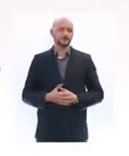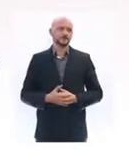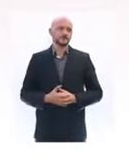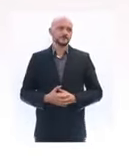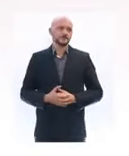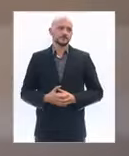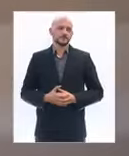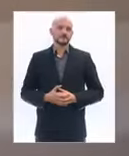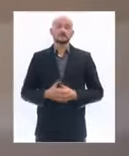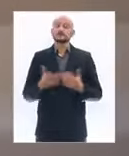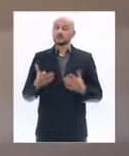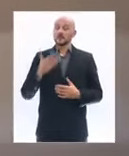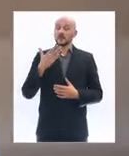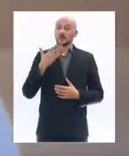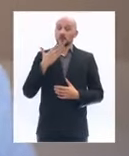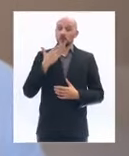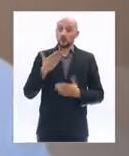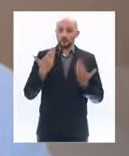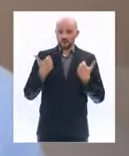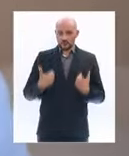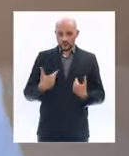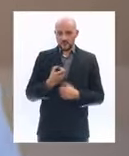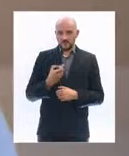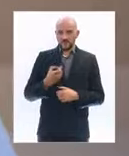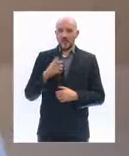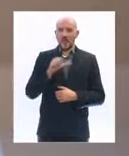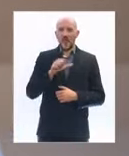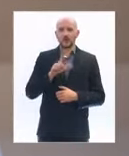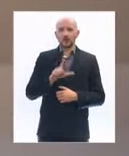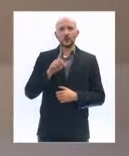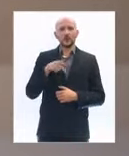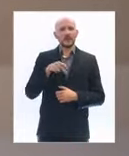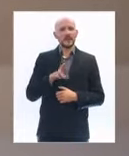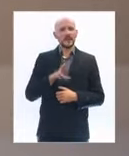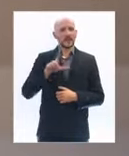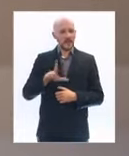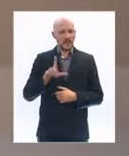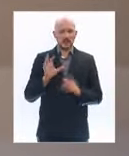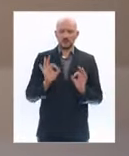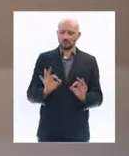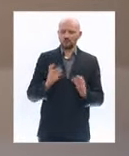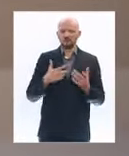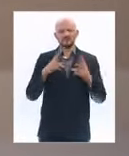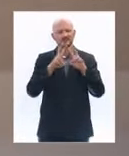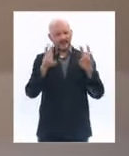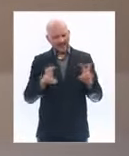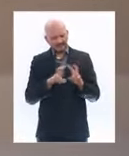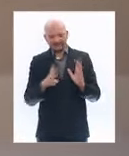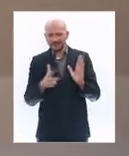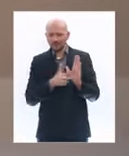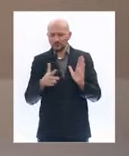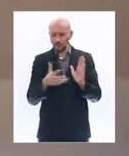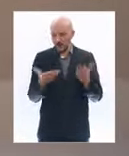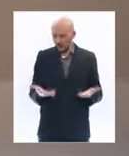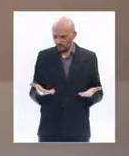Bonsoir, monsieur le Premier ministre. Boris Carlamoff pour l'agence ADEPRL. À l'heure où on se parle, les attestations de déplacement ne sont toujours pas disponibles